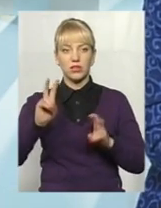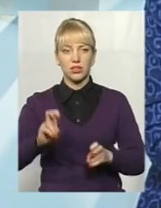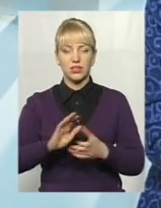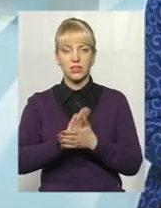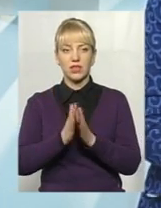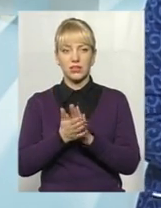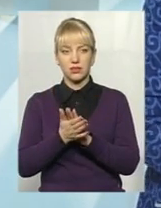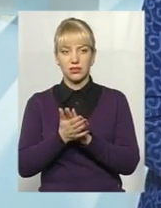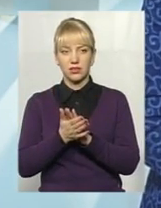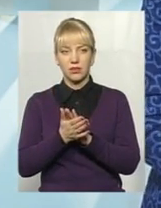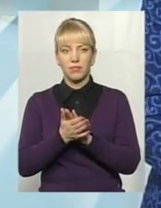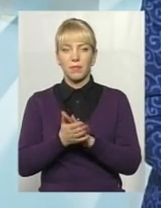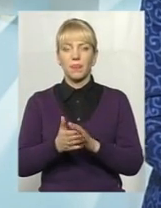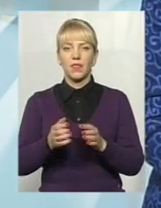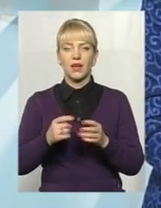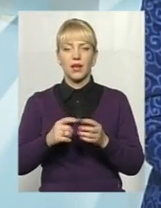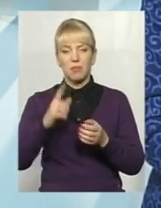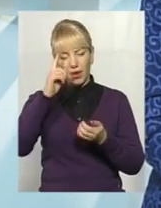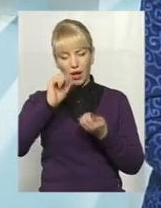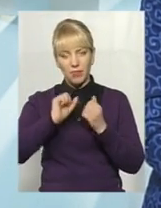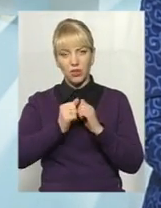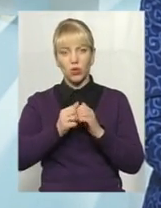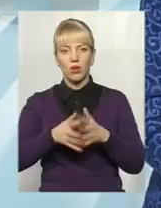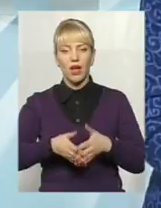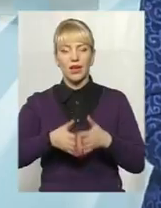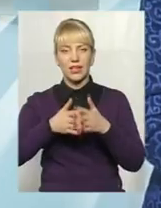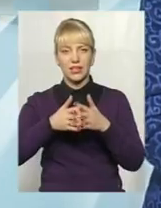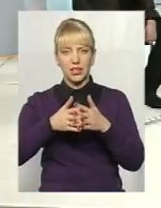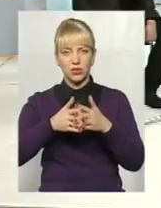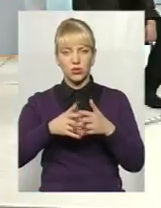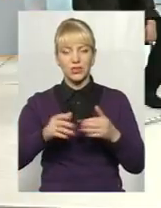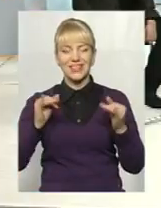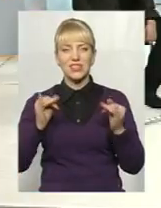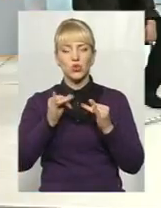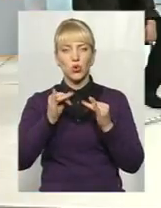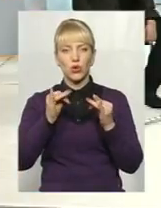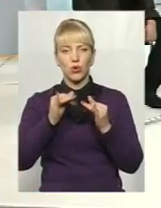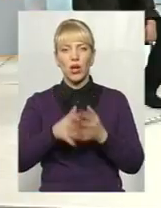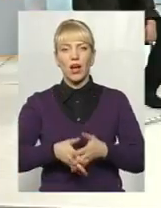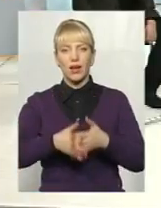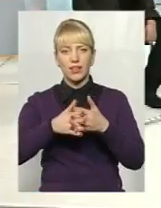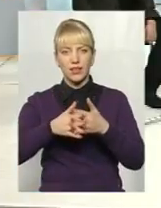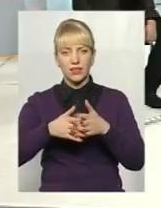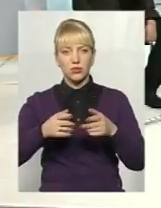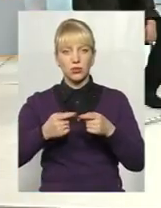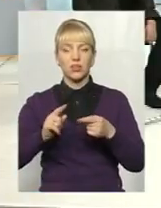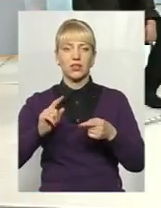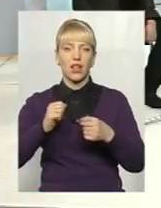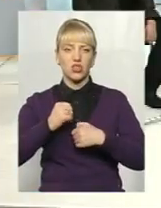стан, зокрема, пам'яток архітектурних, історико-архітектурних, на жаль,